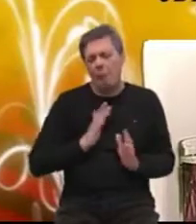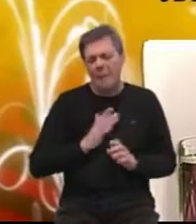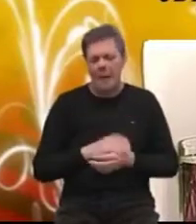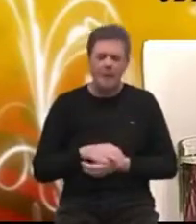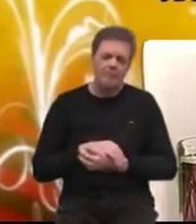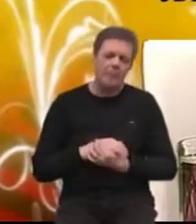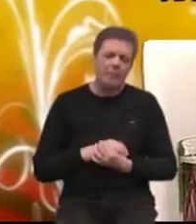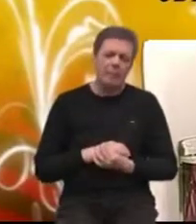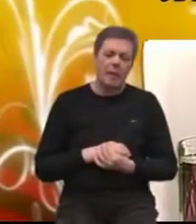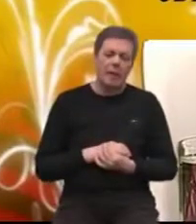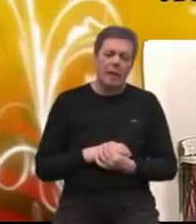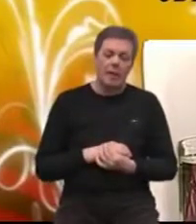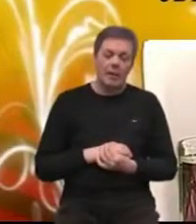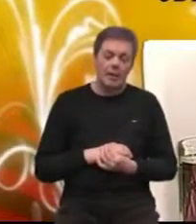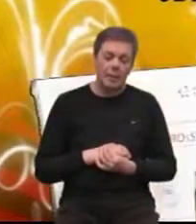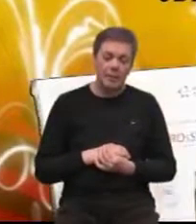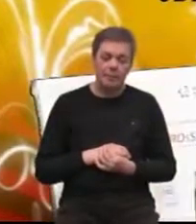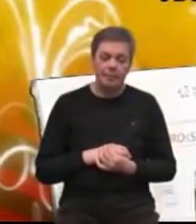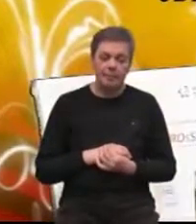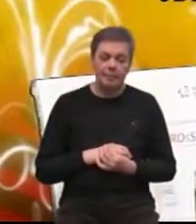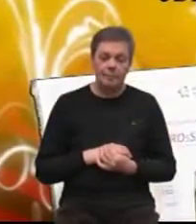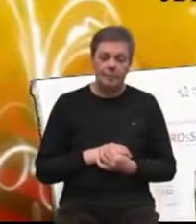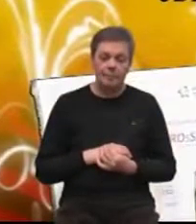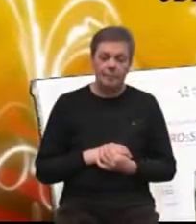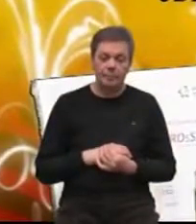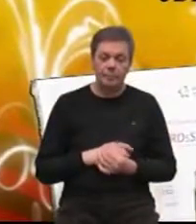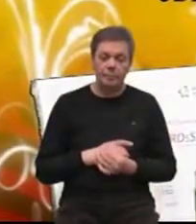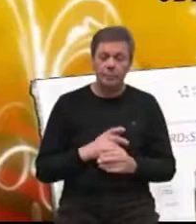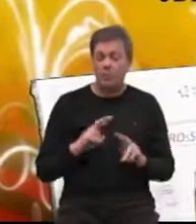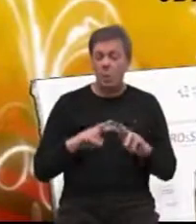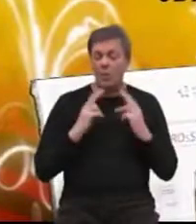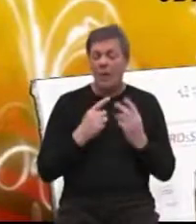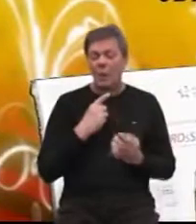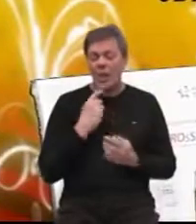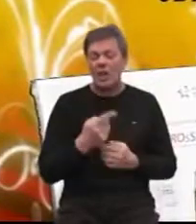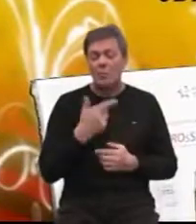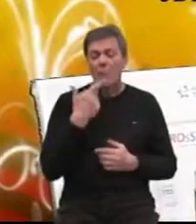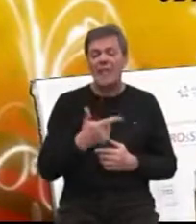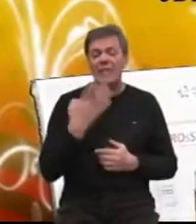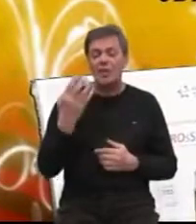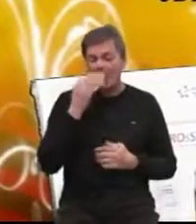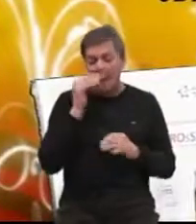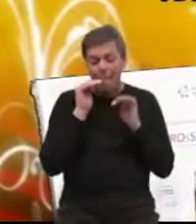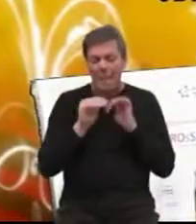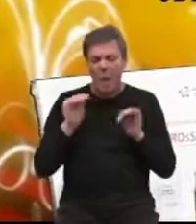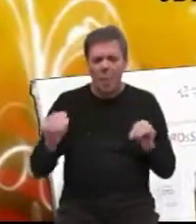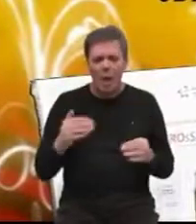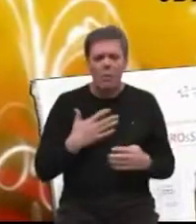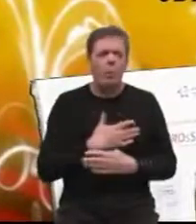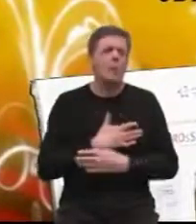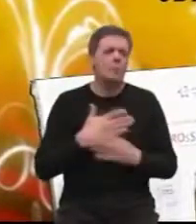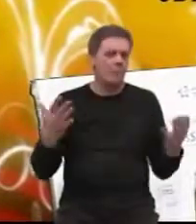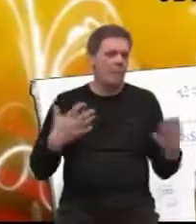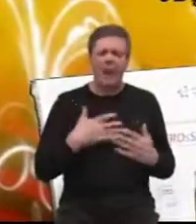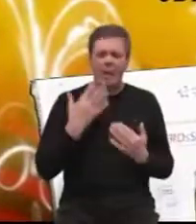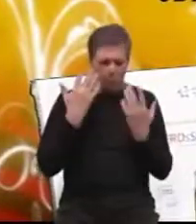ali je već jedan drugi način da se kretira. A u svijetu kad kažemo 24 milijuna, to je ogromna